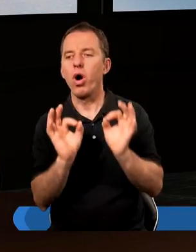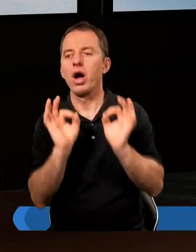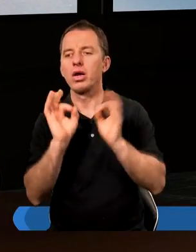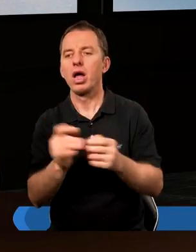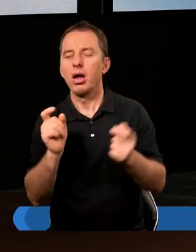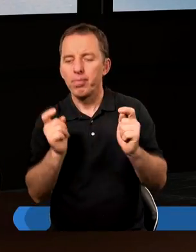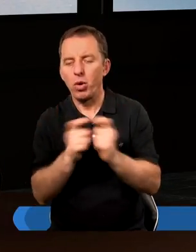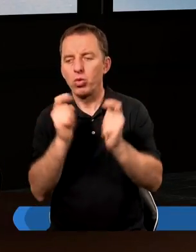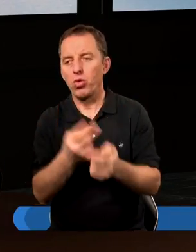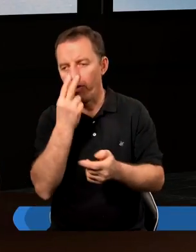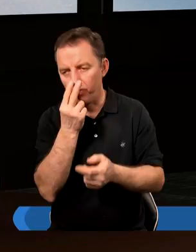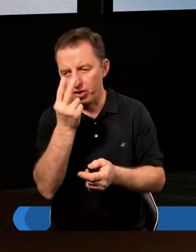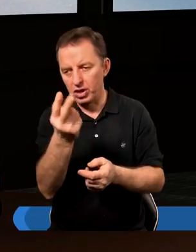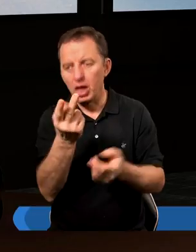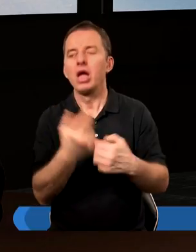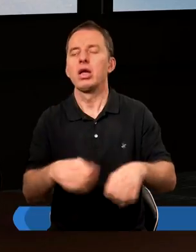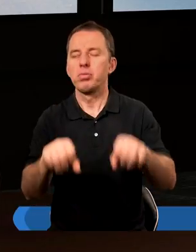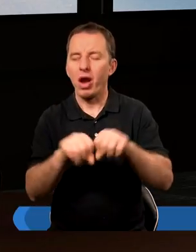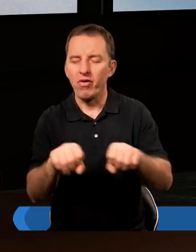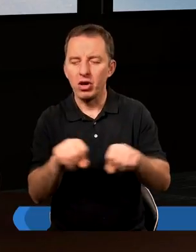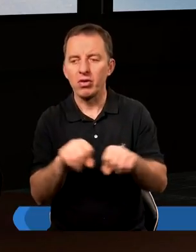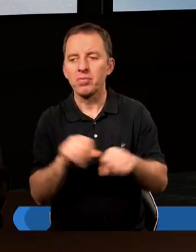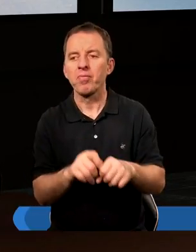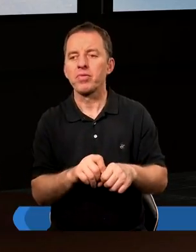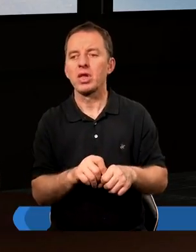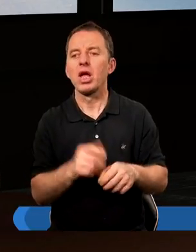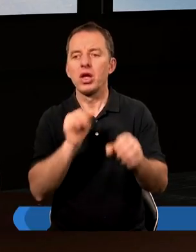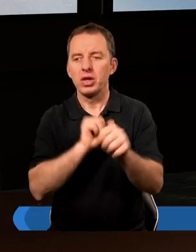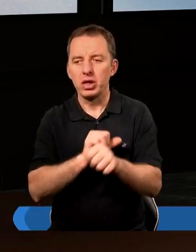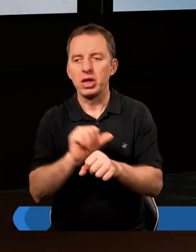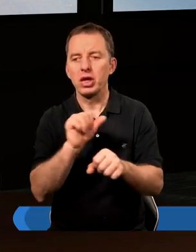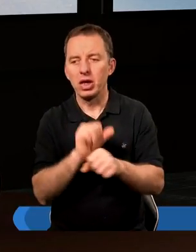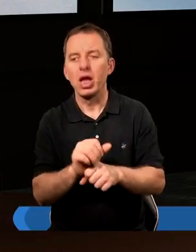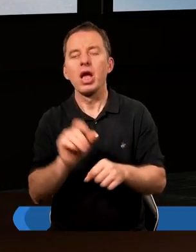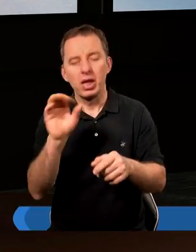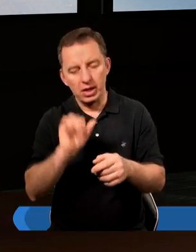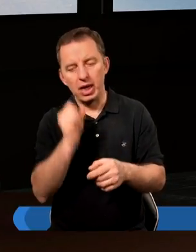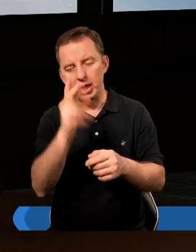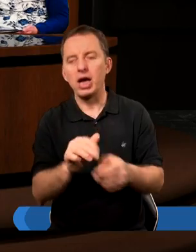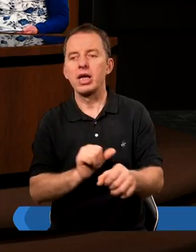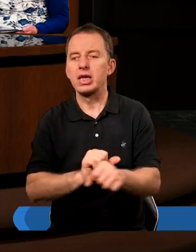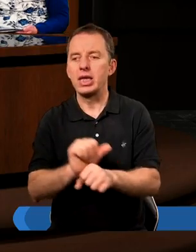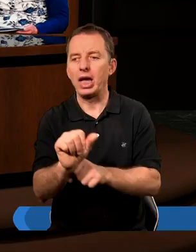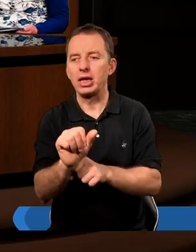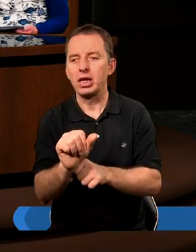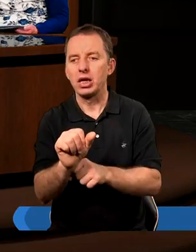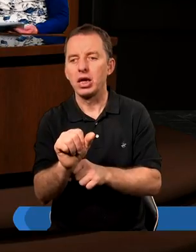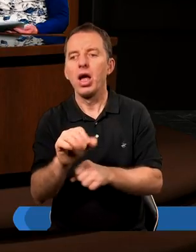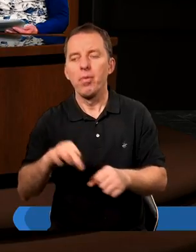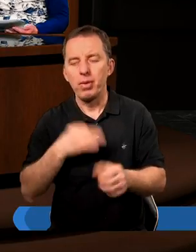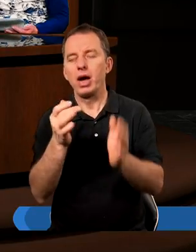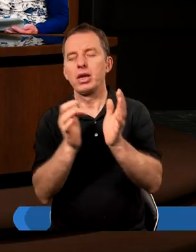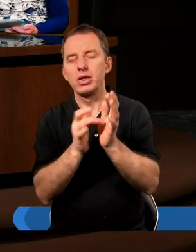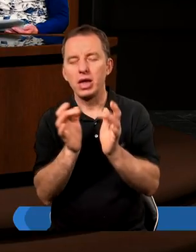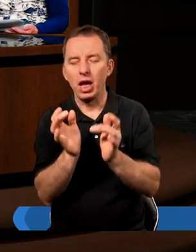z punktu widzenia sprawiedliwości, bo Boże nie powinien istnieć, a jednak jest. I Pan